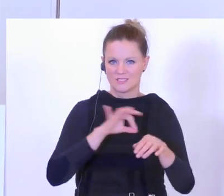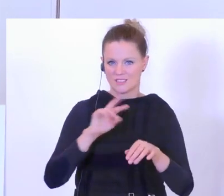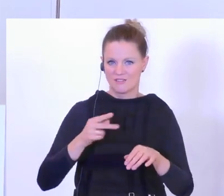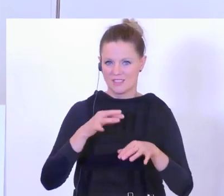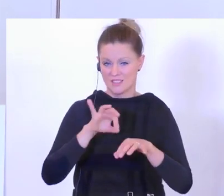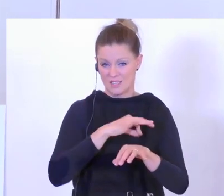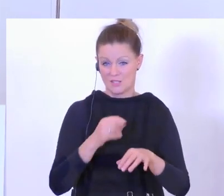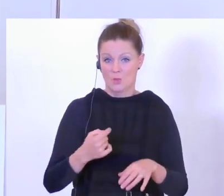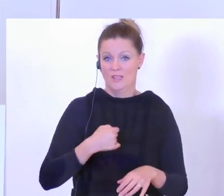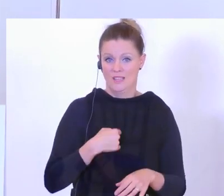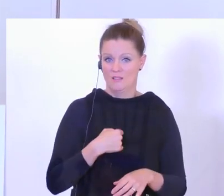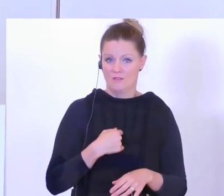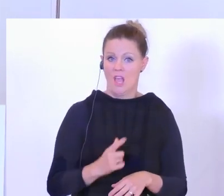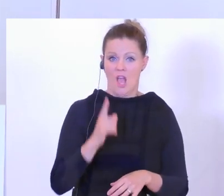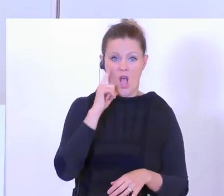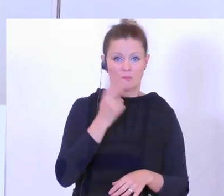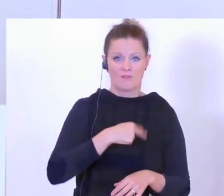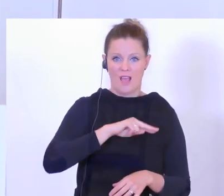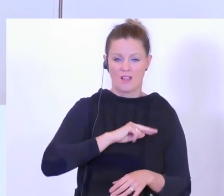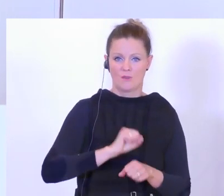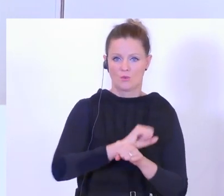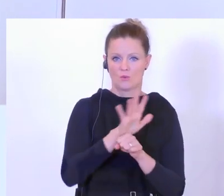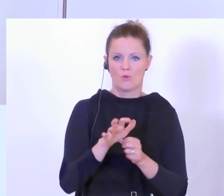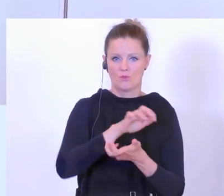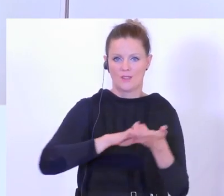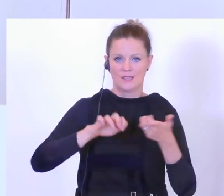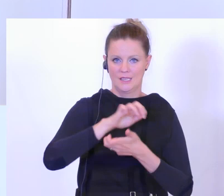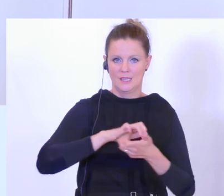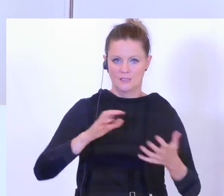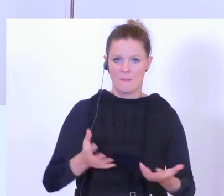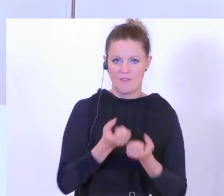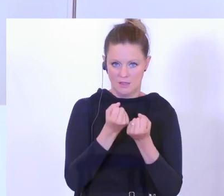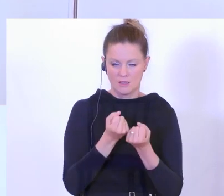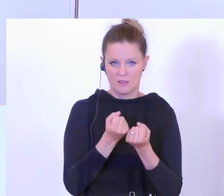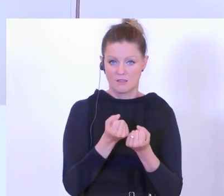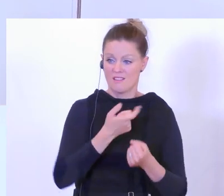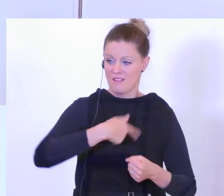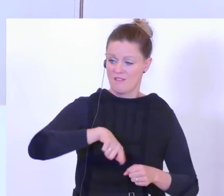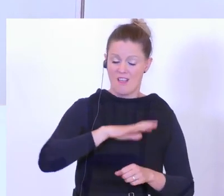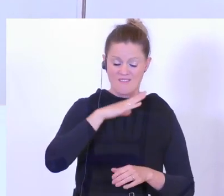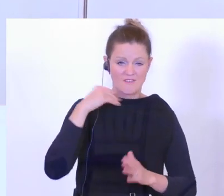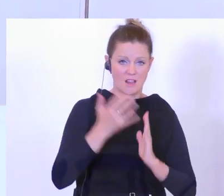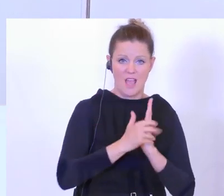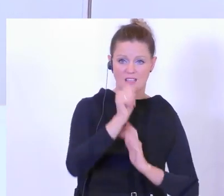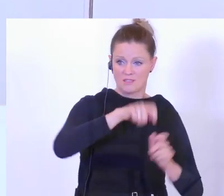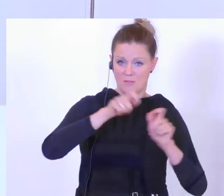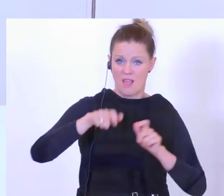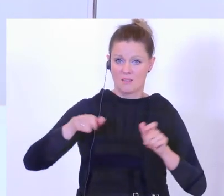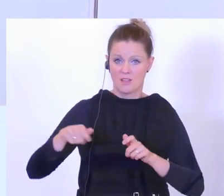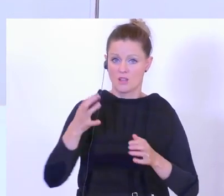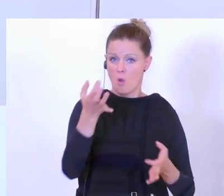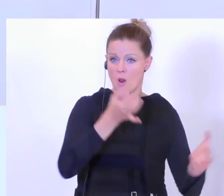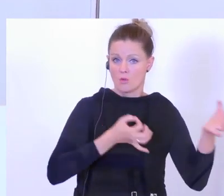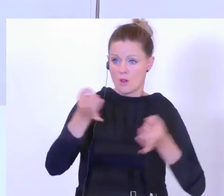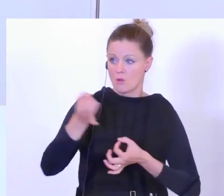Vizekanzler und ich gerade in der Hauptbewältigung der Coronavirus-Krise haben ganz, ganz viele Expertinnen und Experten hinzugezogen,